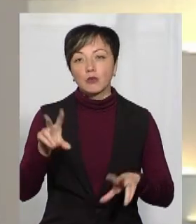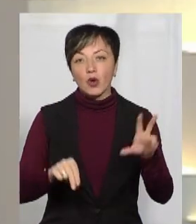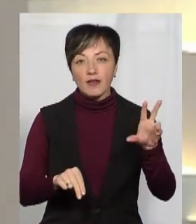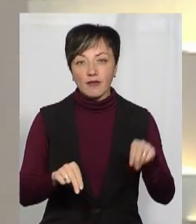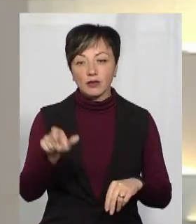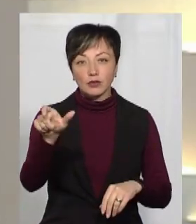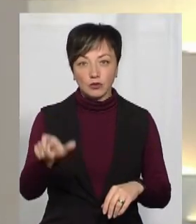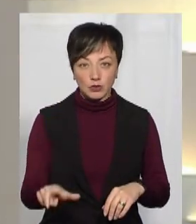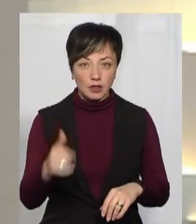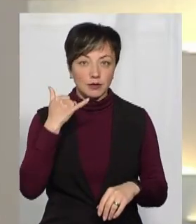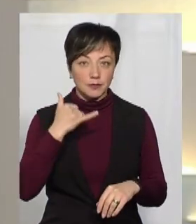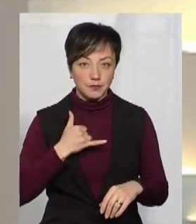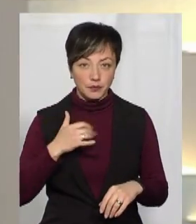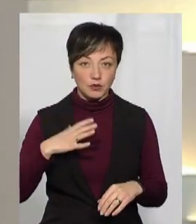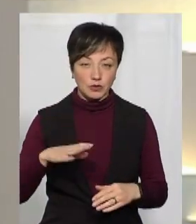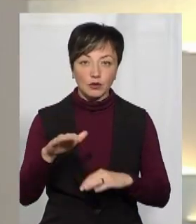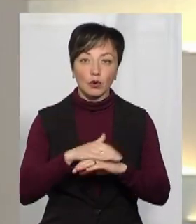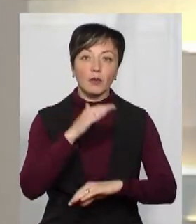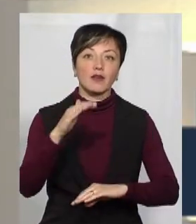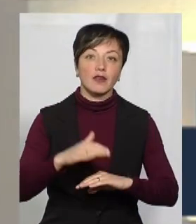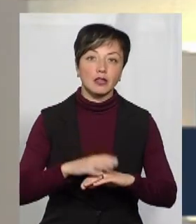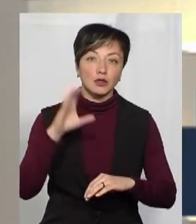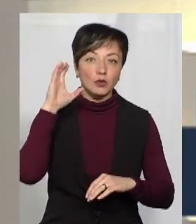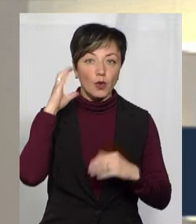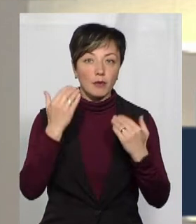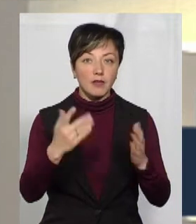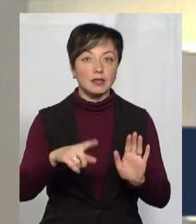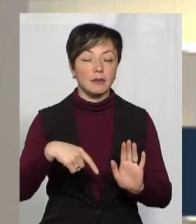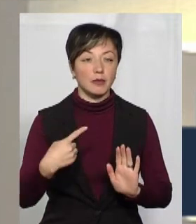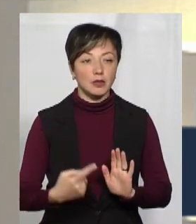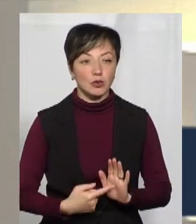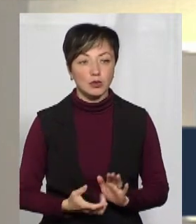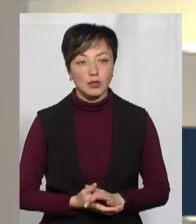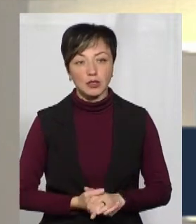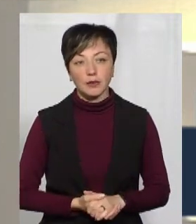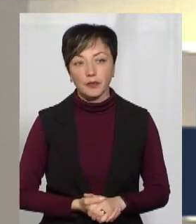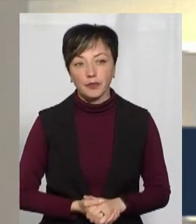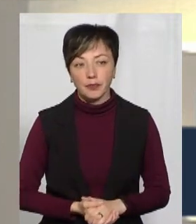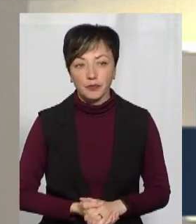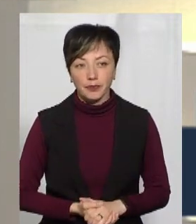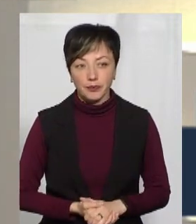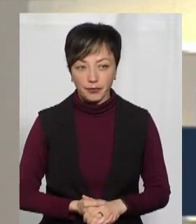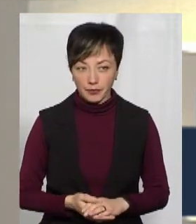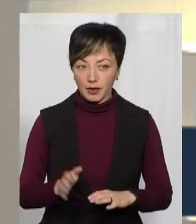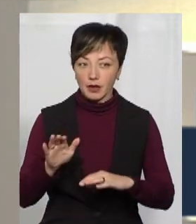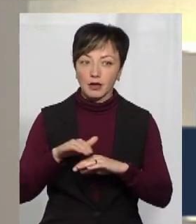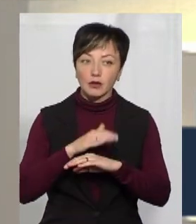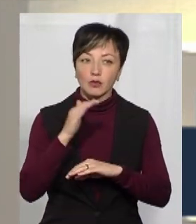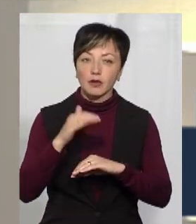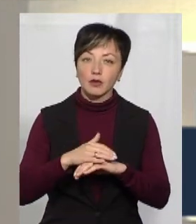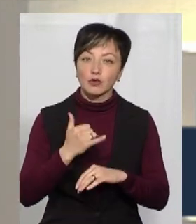сподіваюся, глядач дочекався. Добрий вечір. Слухаємо, ставте питання. Алло, добрий вечір.